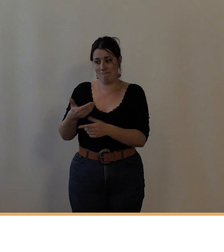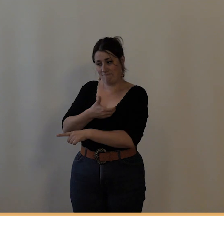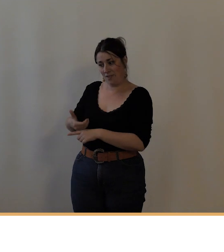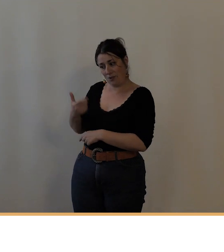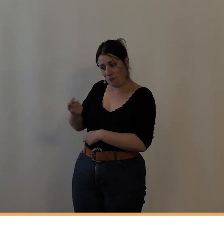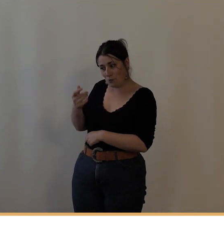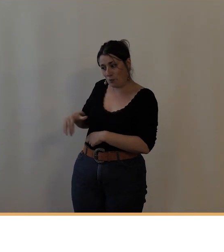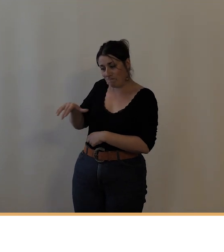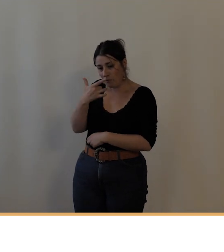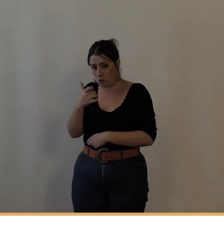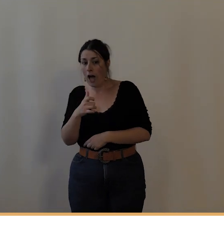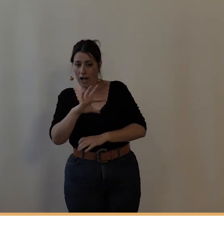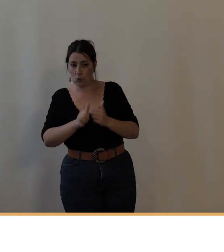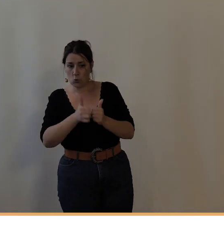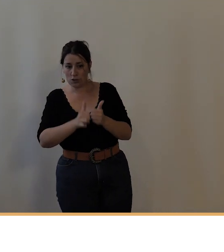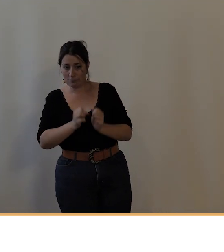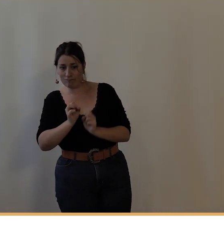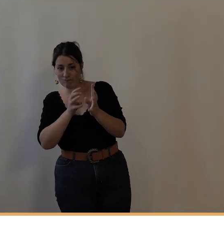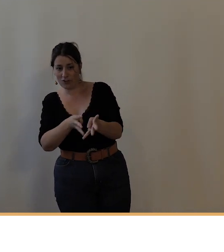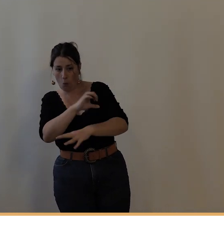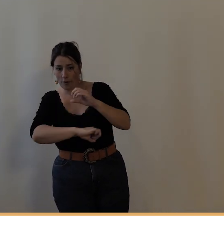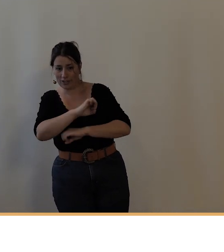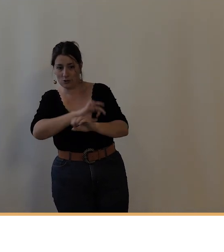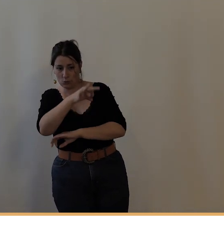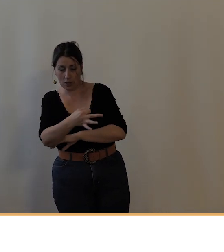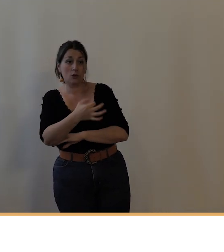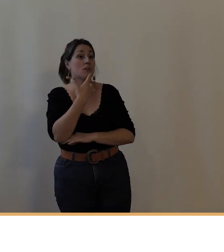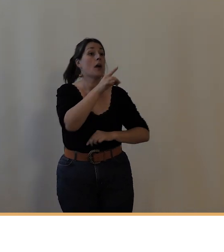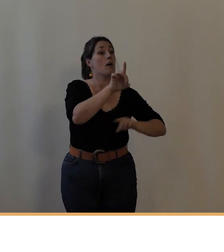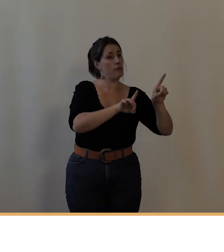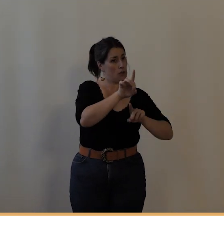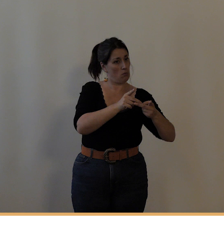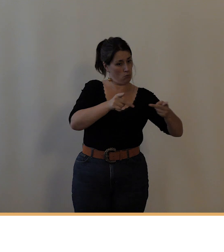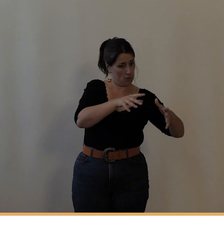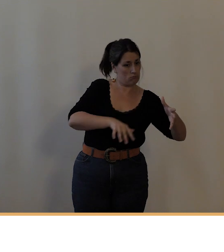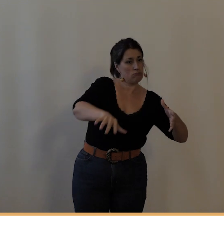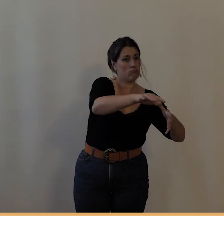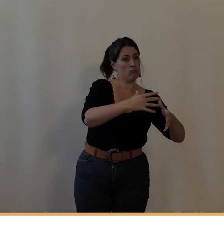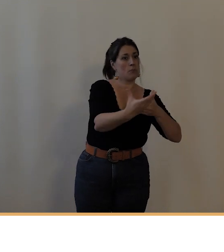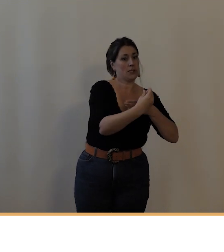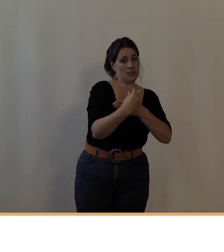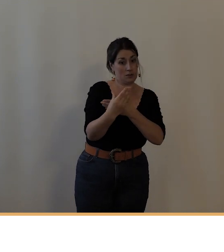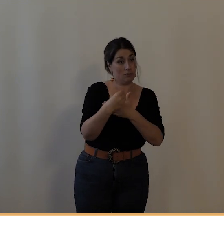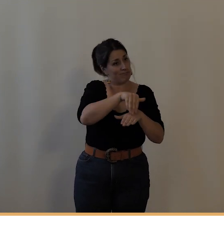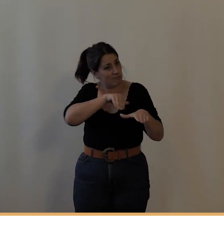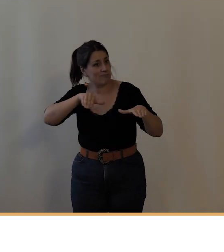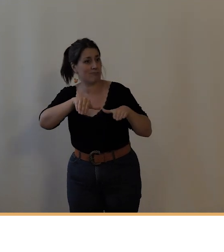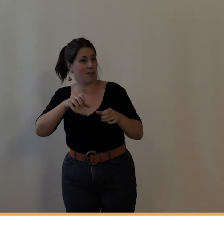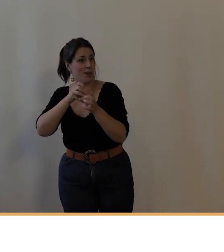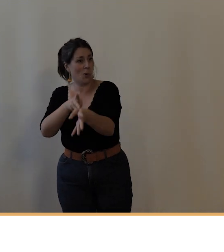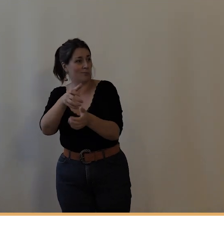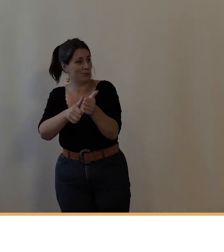des courses cyclistes aux fêtes populaires. C'est le cas ici, effectivement, en